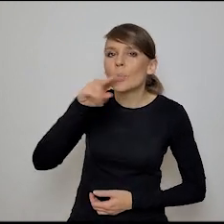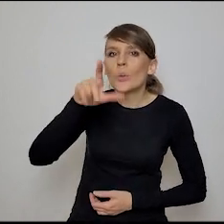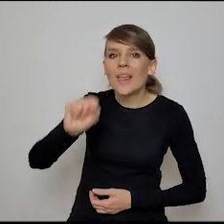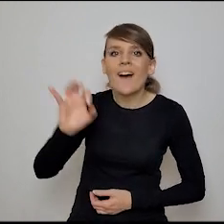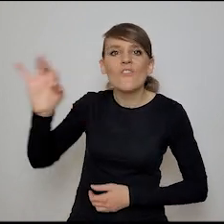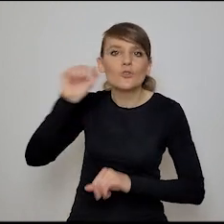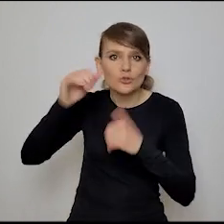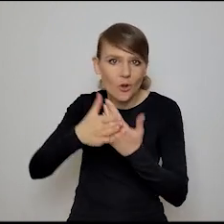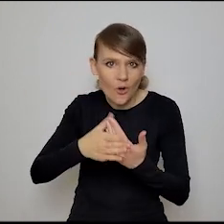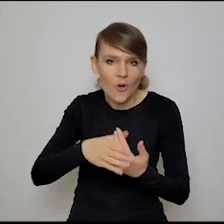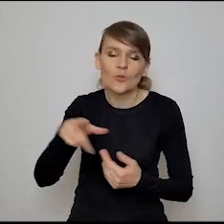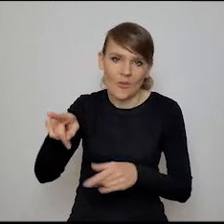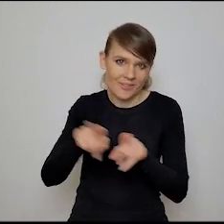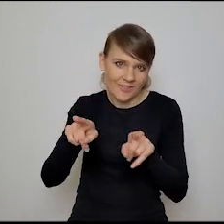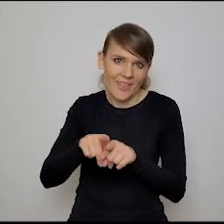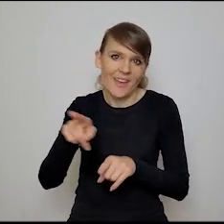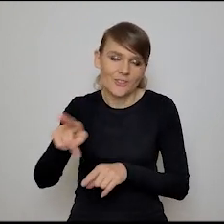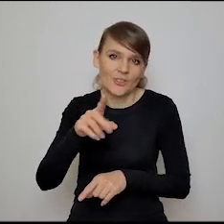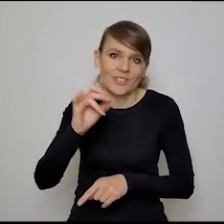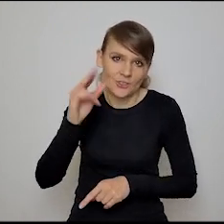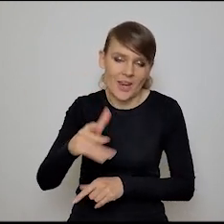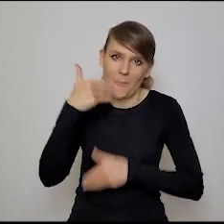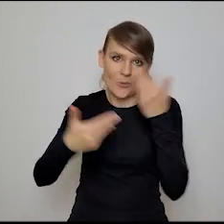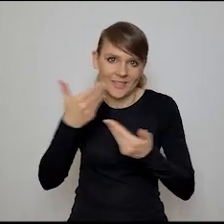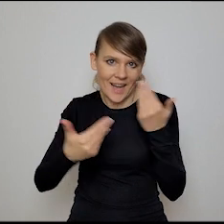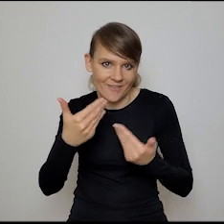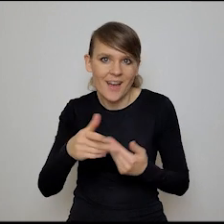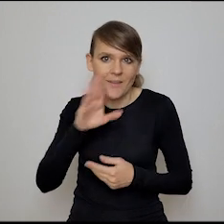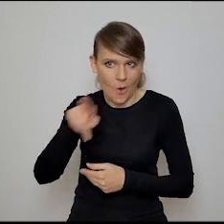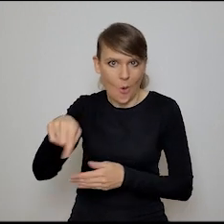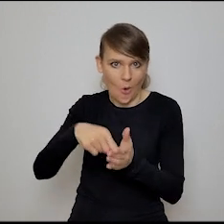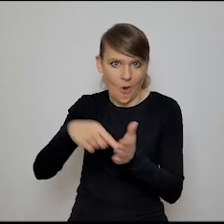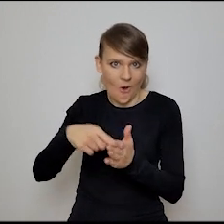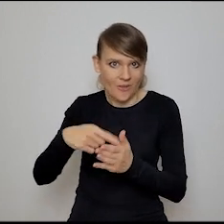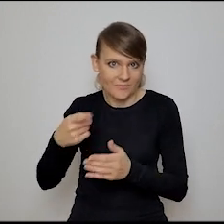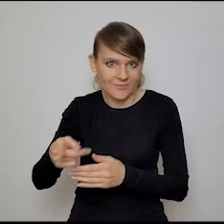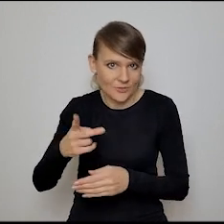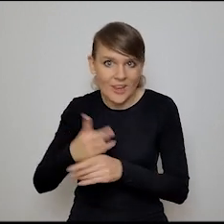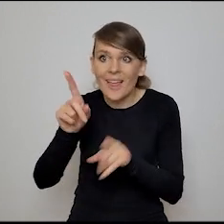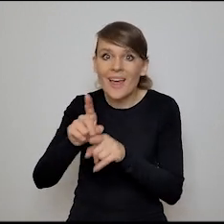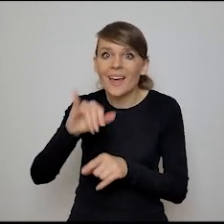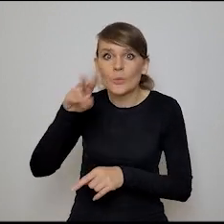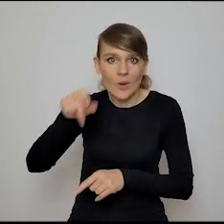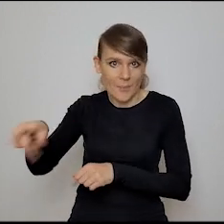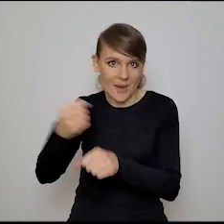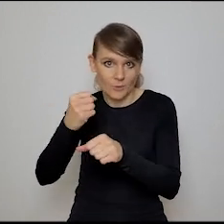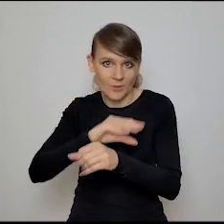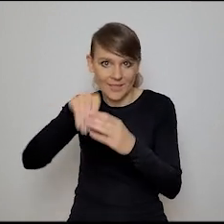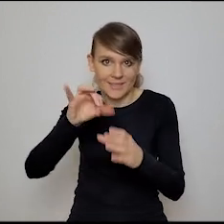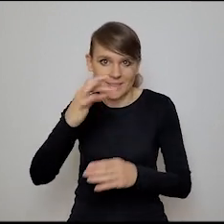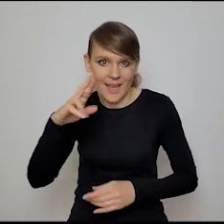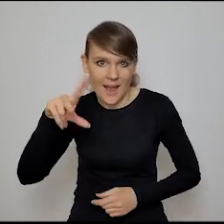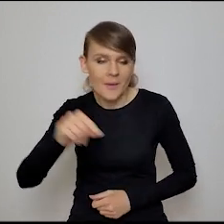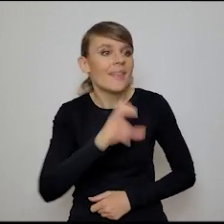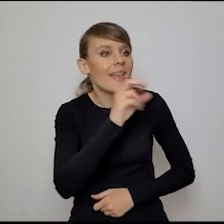jego żonę, więc Ryśka również też bardzo chętnie pozdrawiam. Zdaje się, że on rzeczywiście taką ścieżkę sztuł. Jula przecież też pracuje w startupach. Tak,